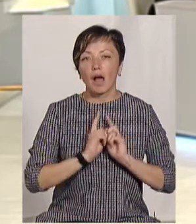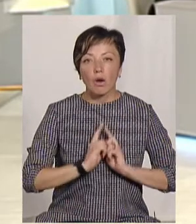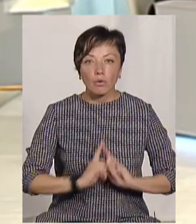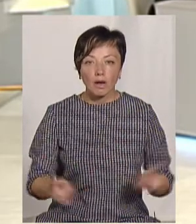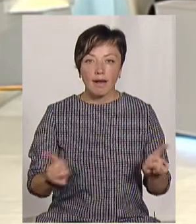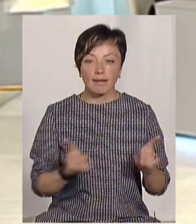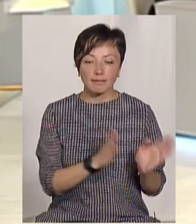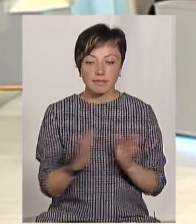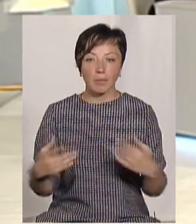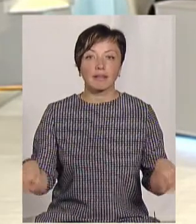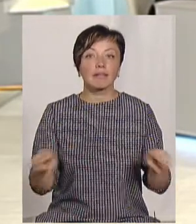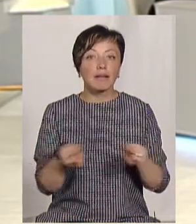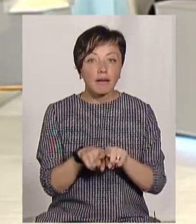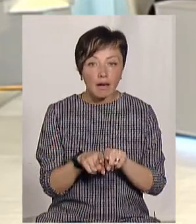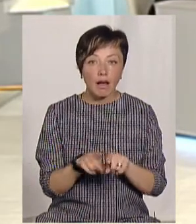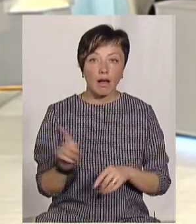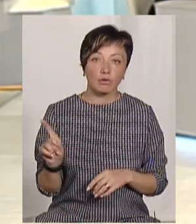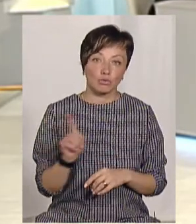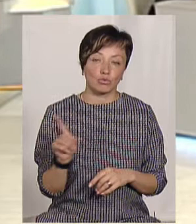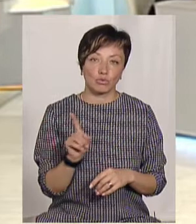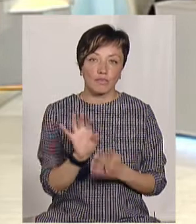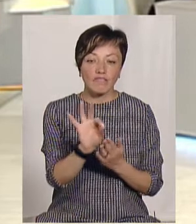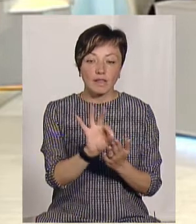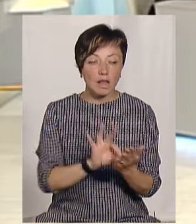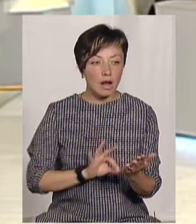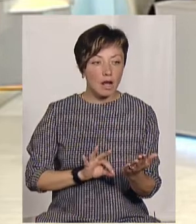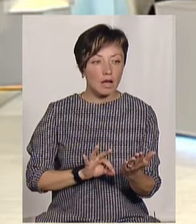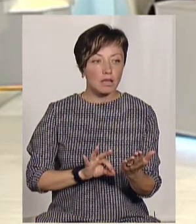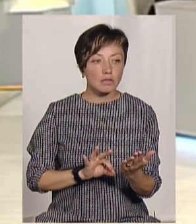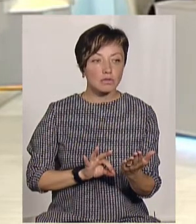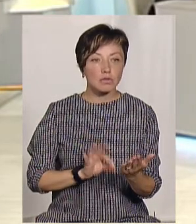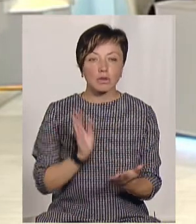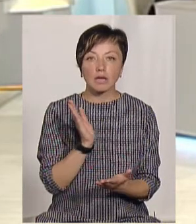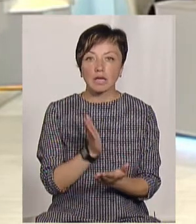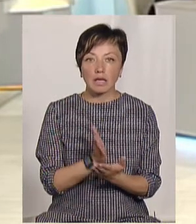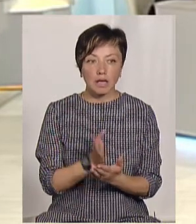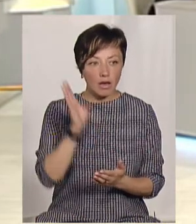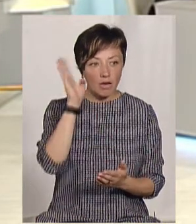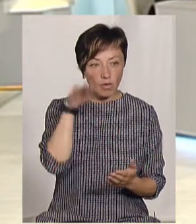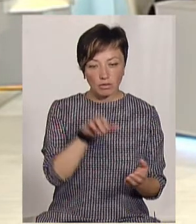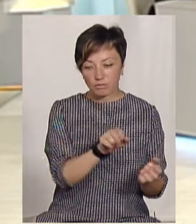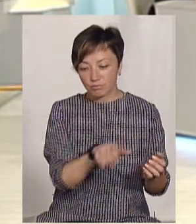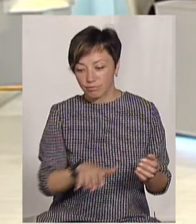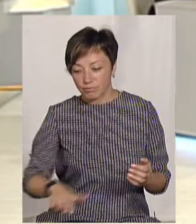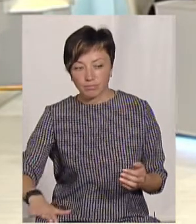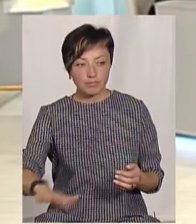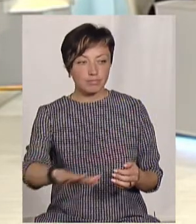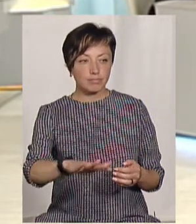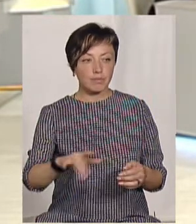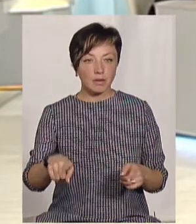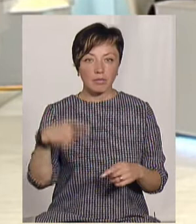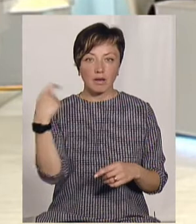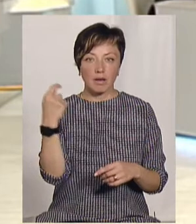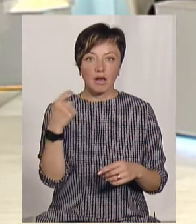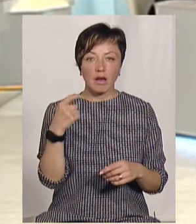система така, що відразу є такий сплив води і ніби такий загінчик для худоби